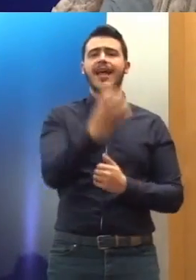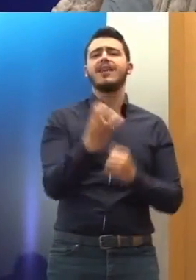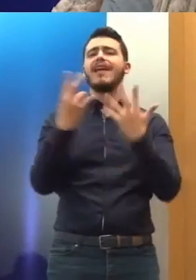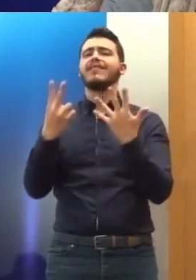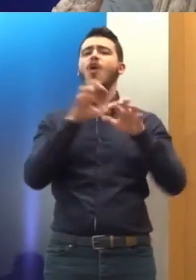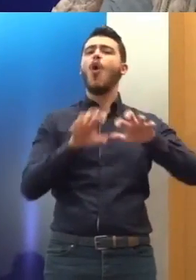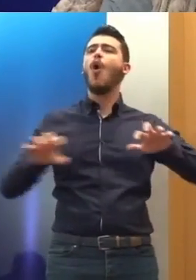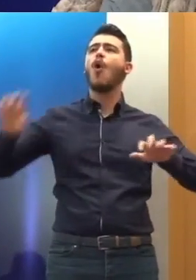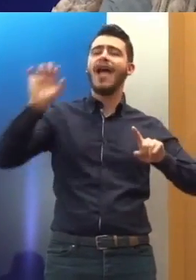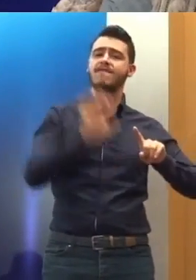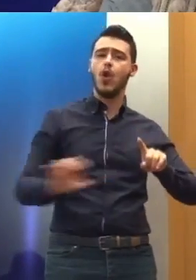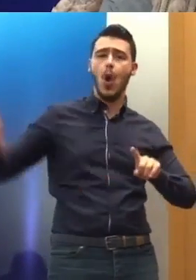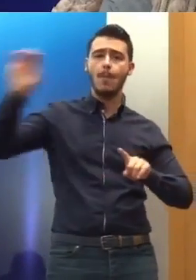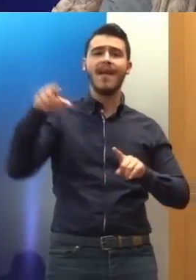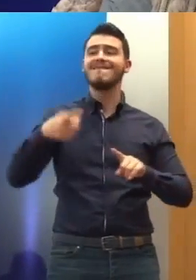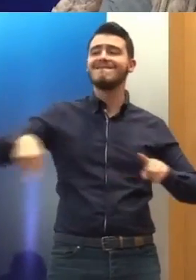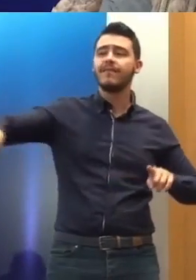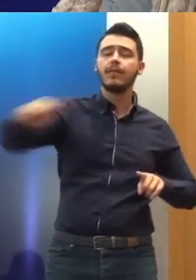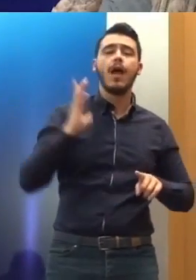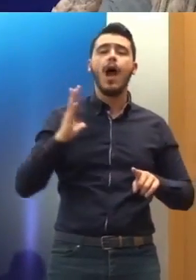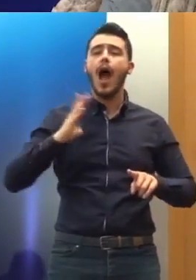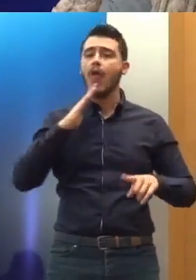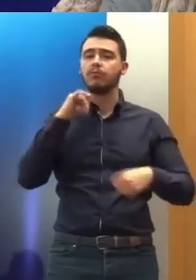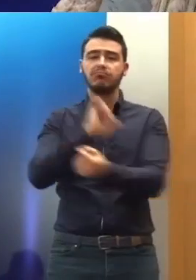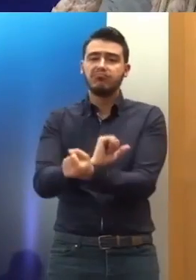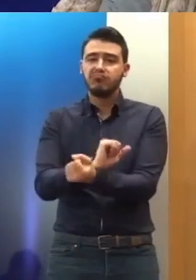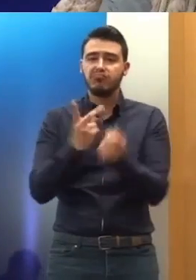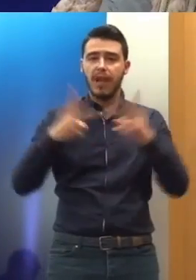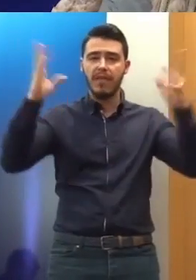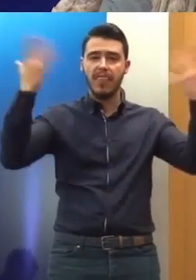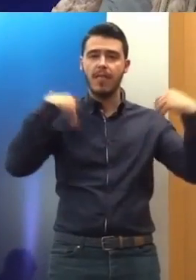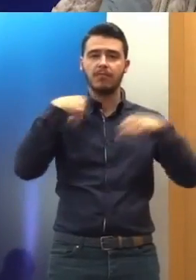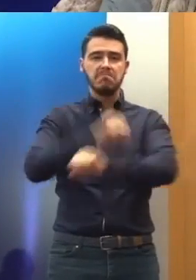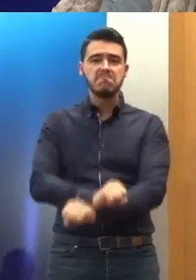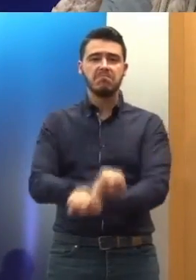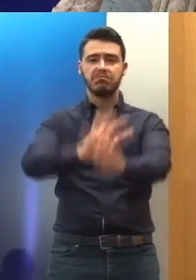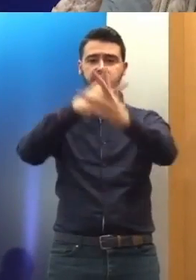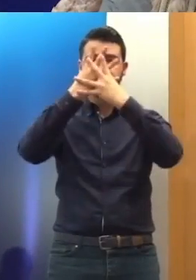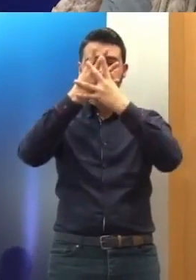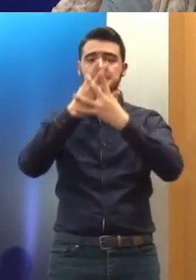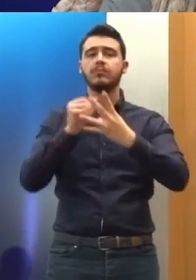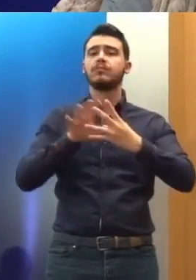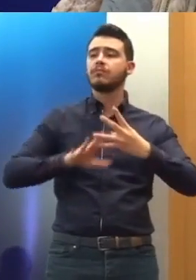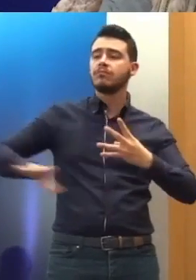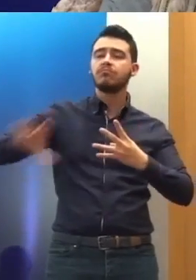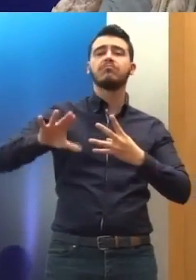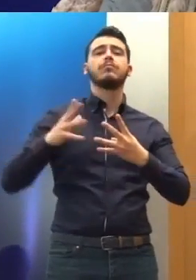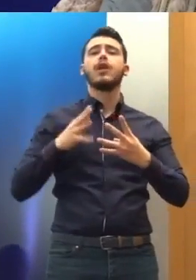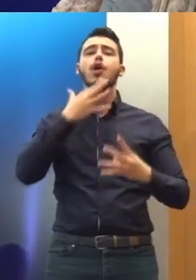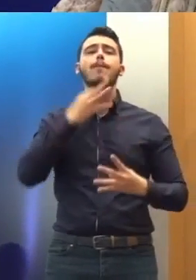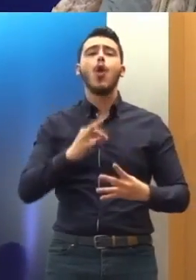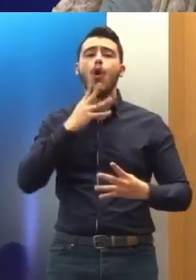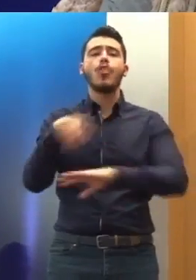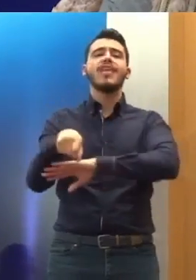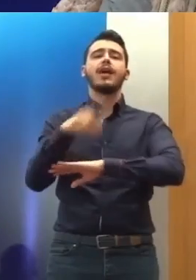άτομα που είναι στερημένα την ελευθερία τους με βάση απόφαση μιας τιμόσιας αρχής. Ο στόχος είναι η